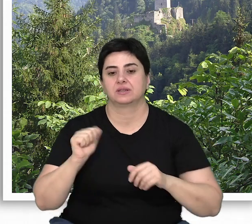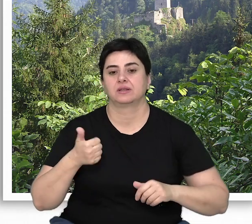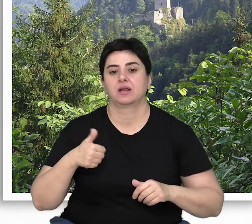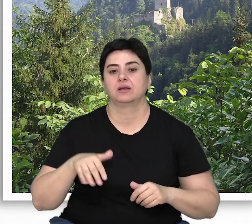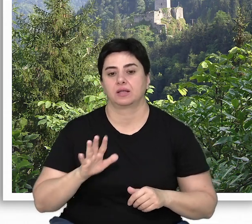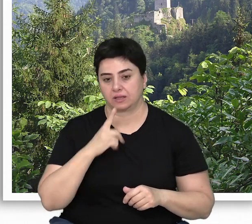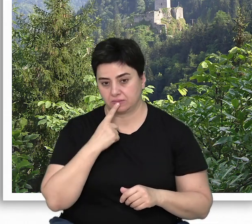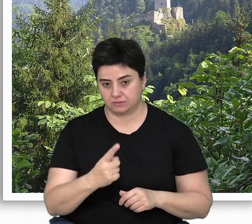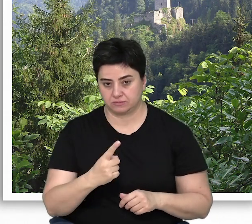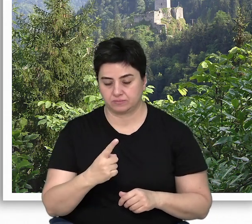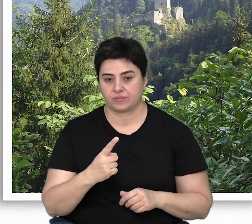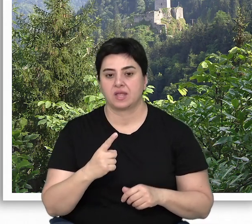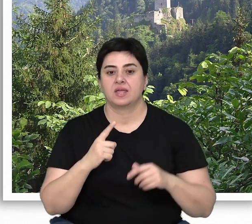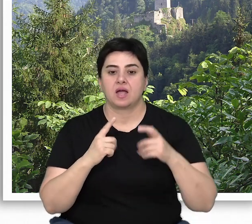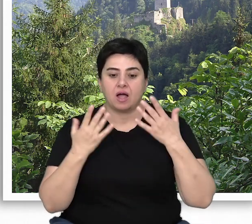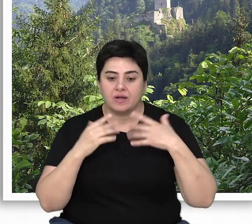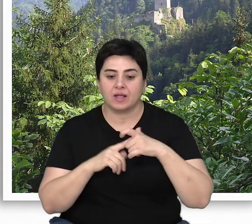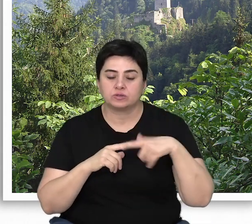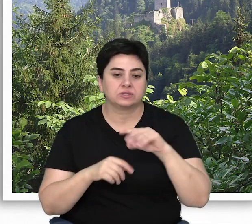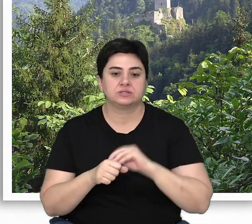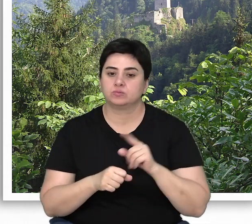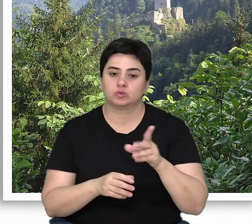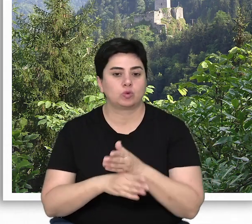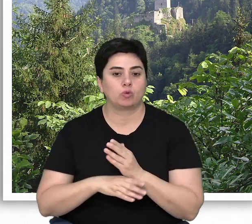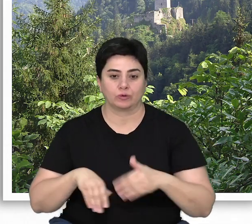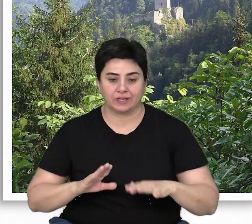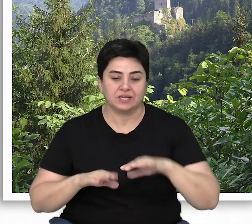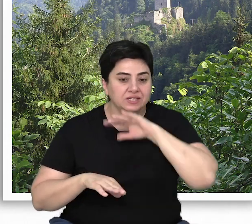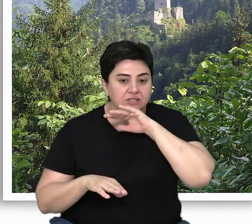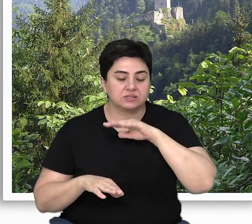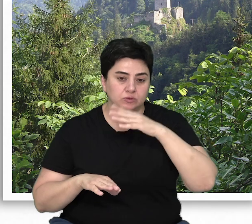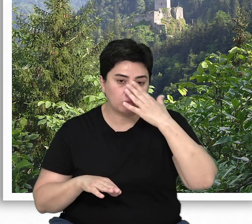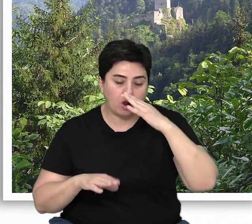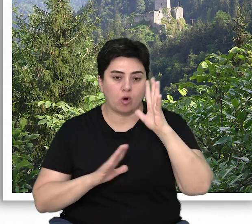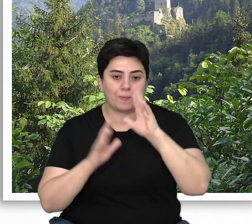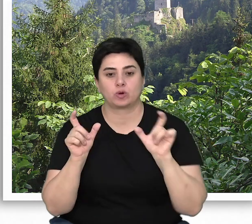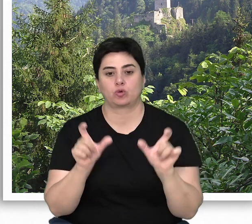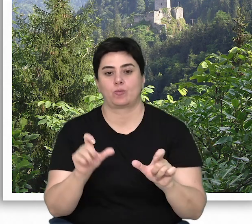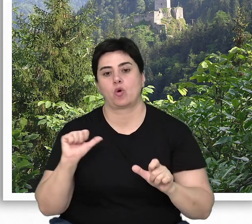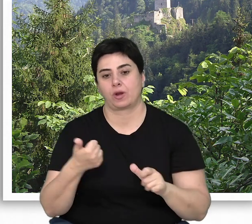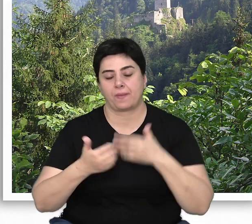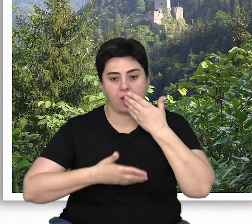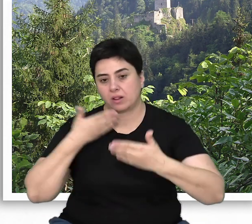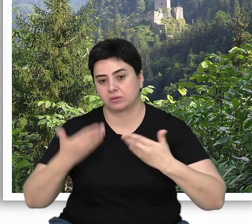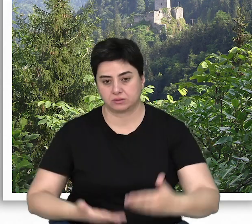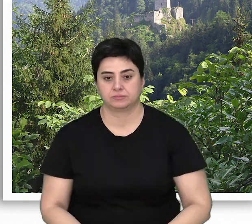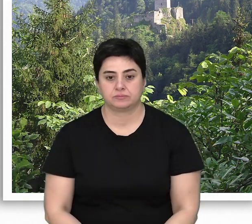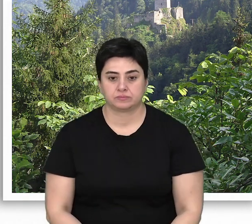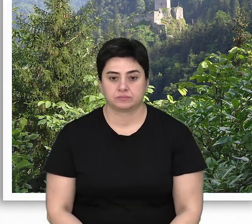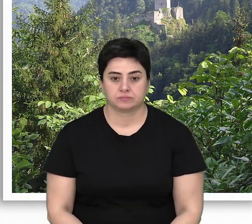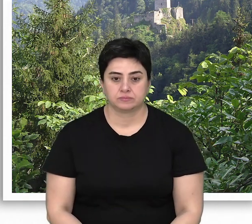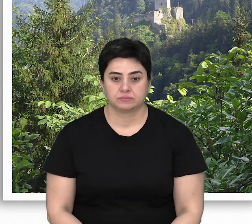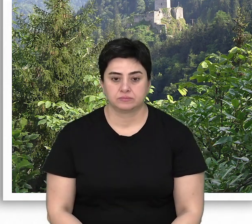aklı kılacak hiçbir gerekçe ekolojik değildir diyerek, doğal yaşlı ormanların korunmalarının önemini belirtiyorlar.